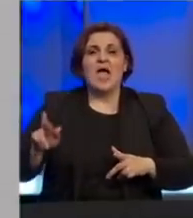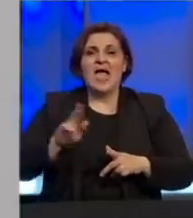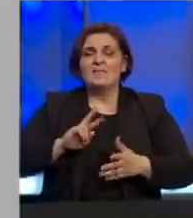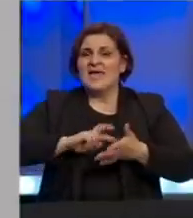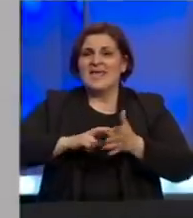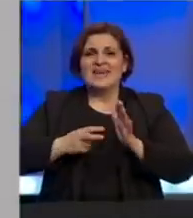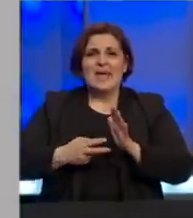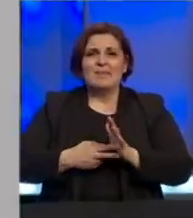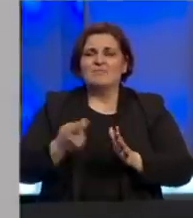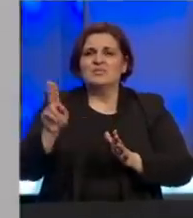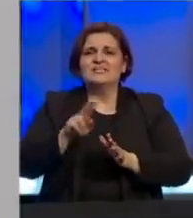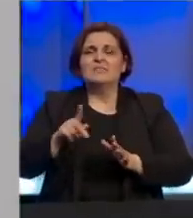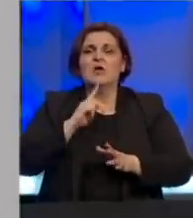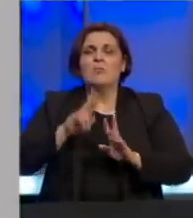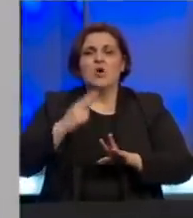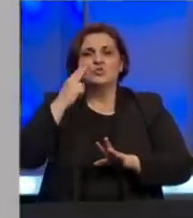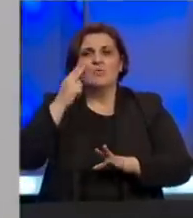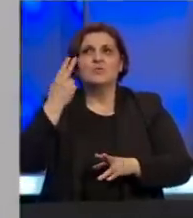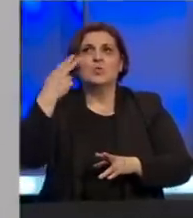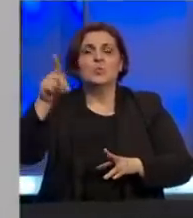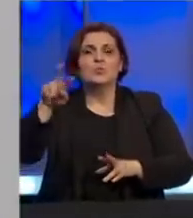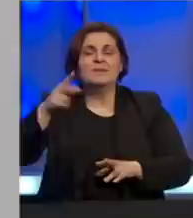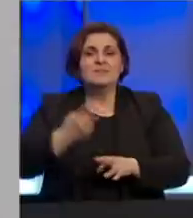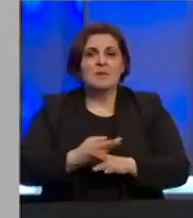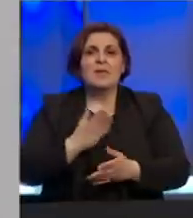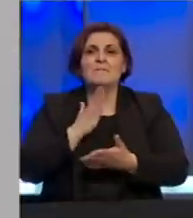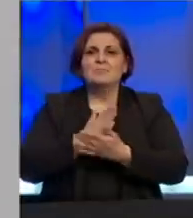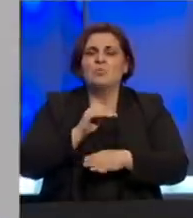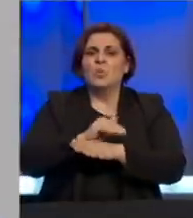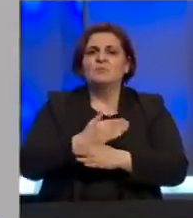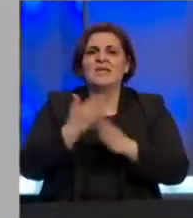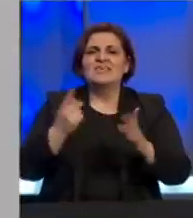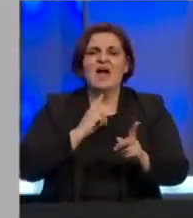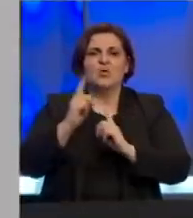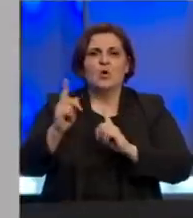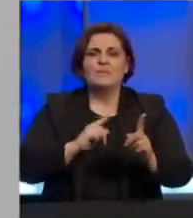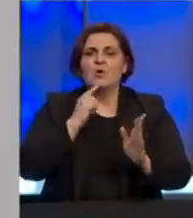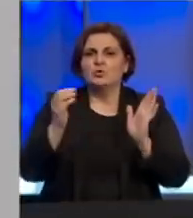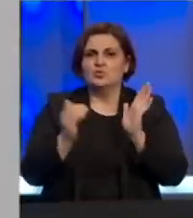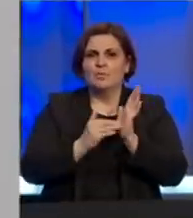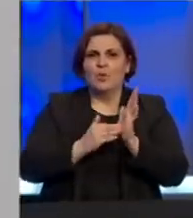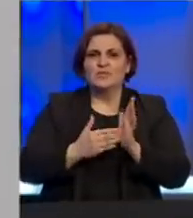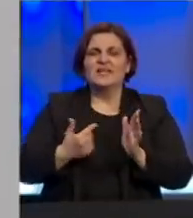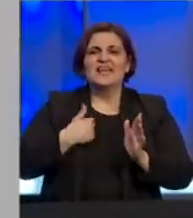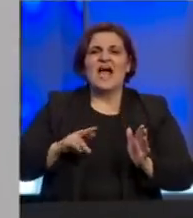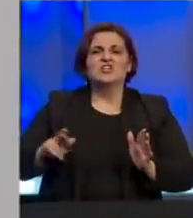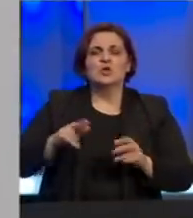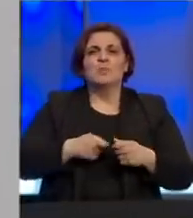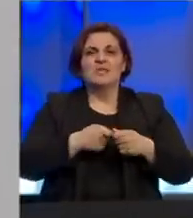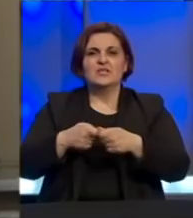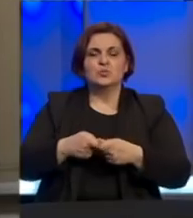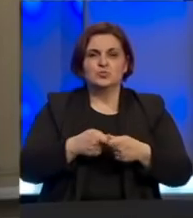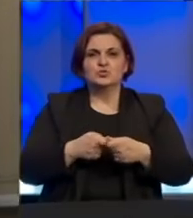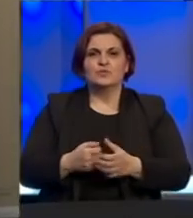Ne planiramo uvoditi zabrane koje možemo vidjeti u inozemstvu. Održavat ćemo usluge poput javnog prijevoza koje su neophodne našoj ekonomiji i društvu.